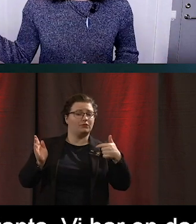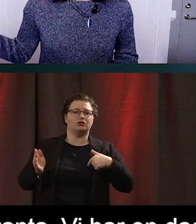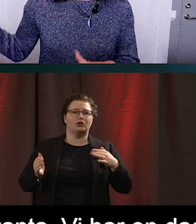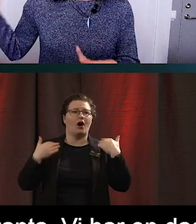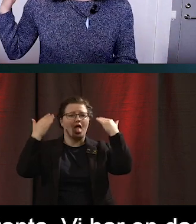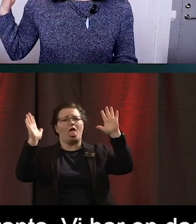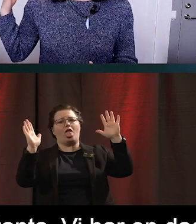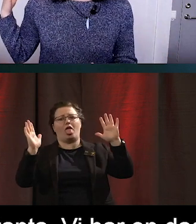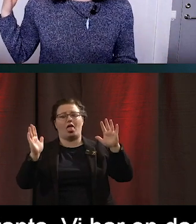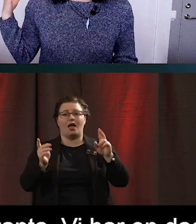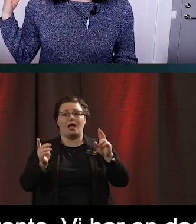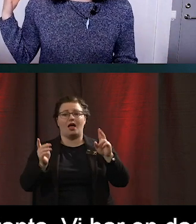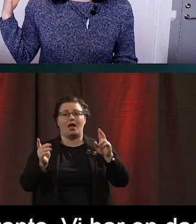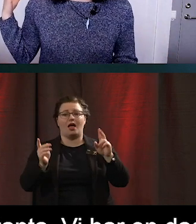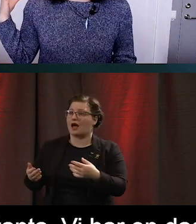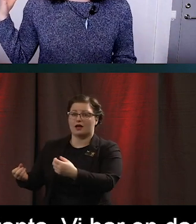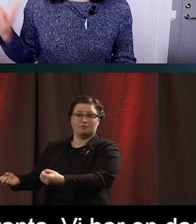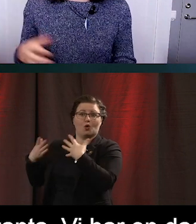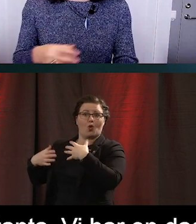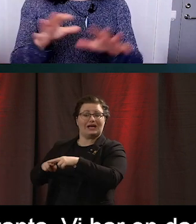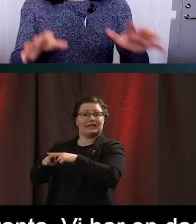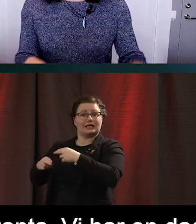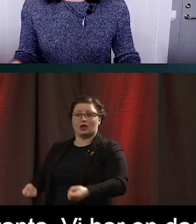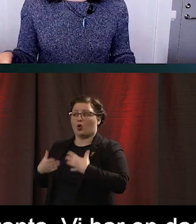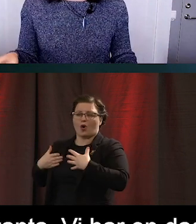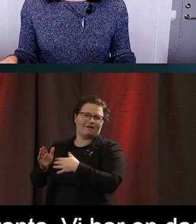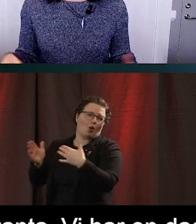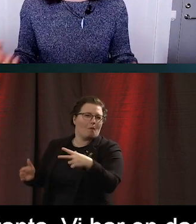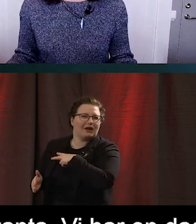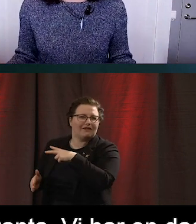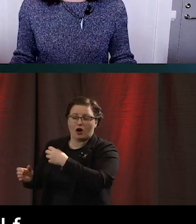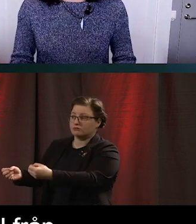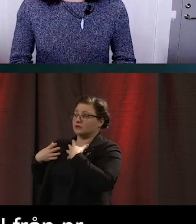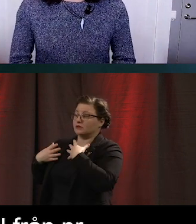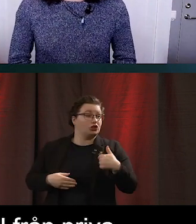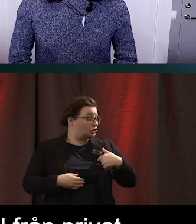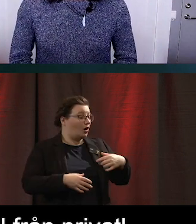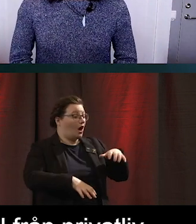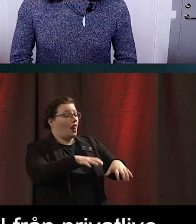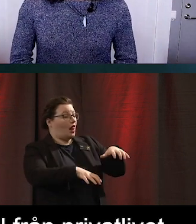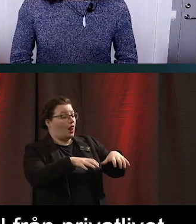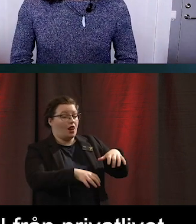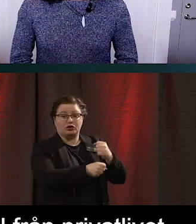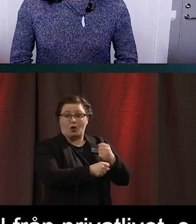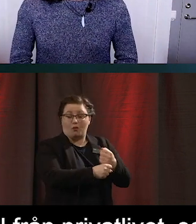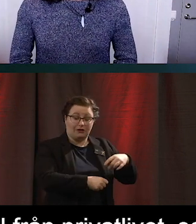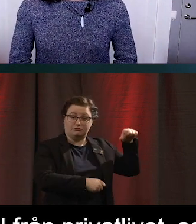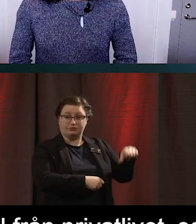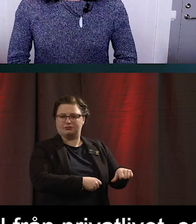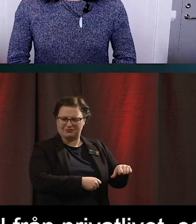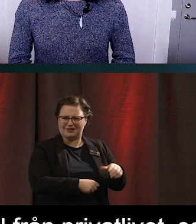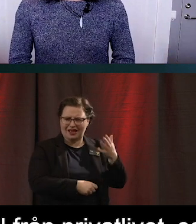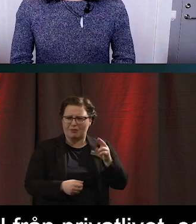påverkan från något helt annat. Till exempel privatlivet kan göra oss okonstant att vi gör fel. Och bland